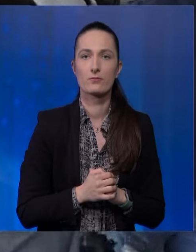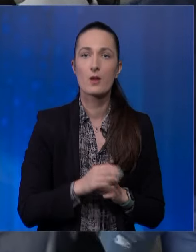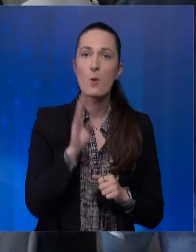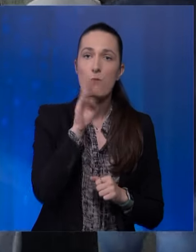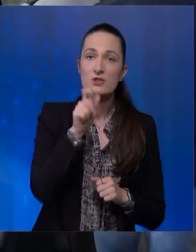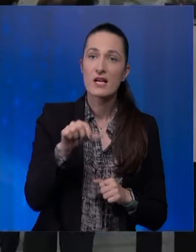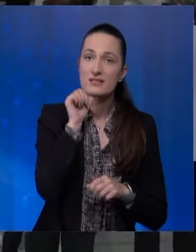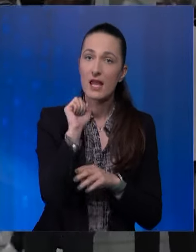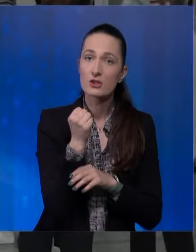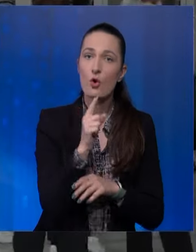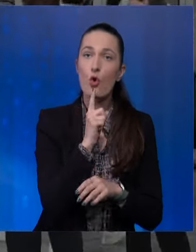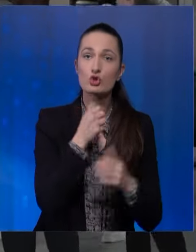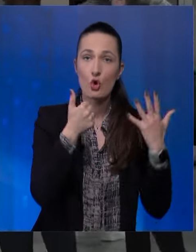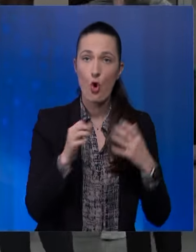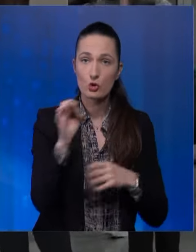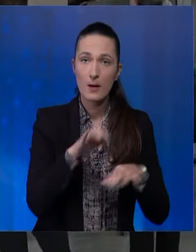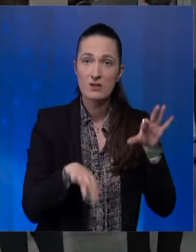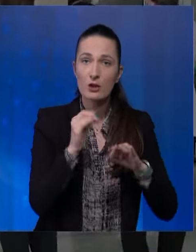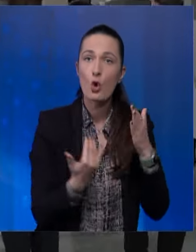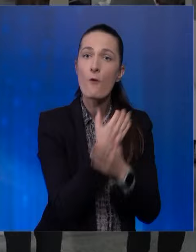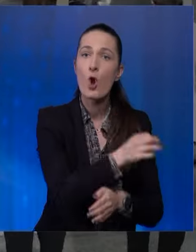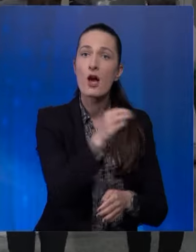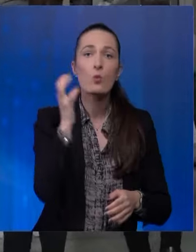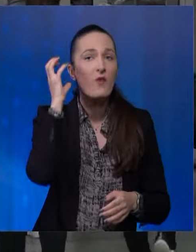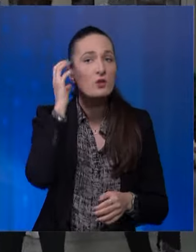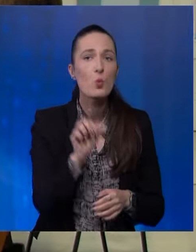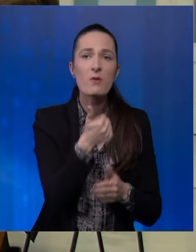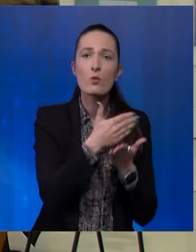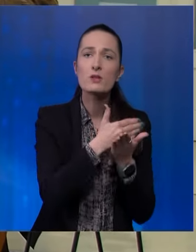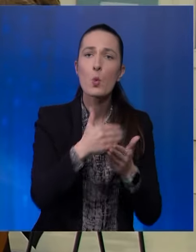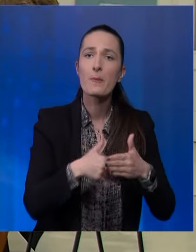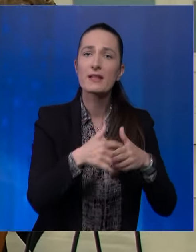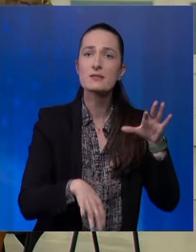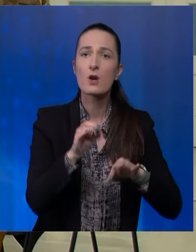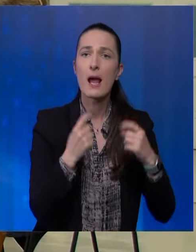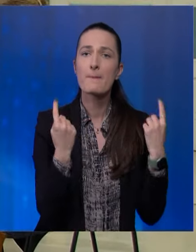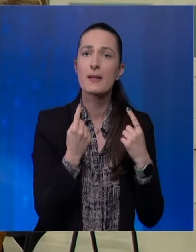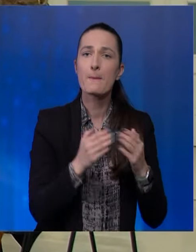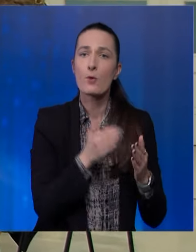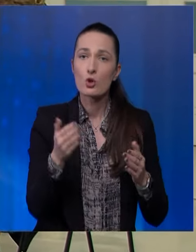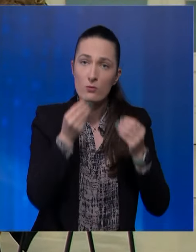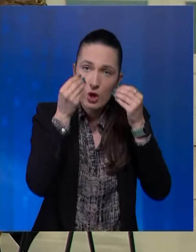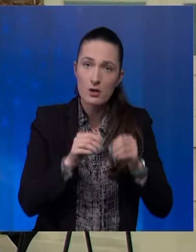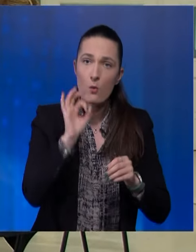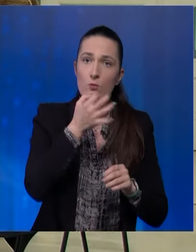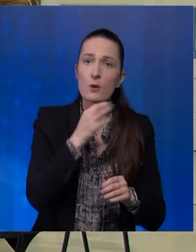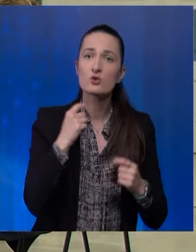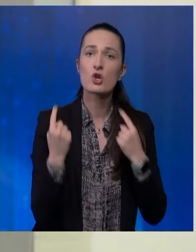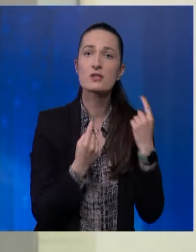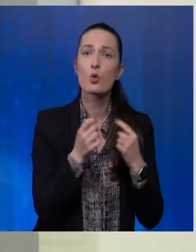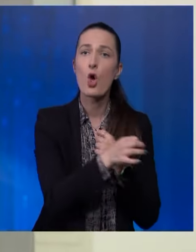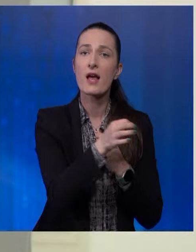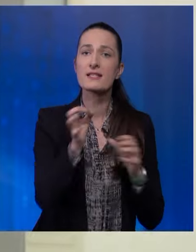Bosanci i hercegovci koji će 6. oktobra birati novu lokalnu vlast u prvom dijelu predzborne kampanje, pored obećanja o boljem